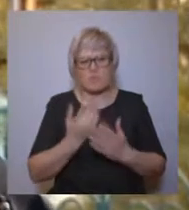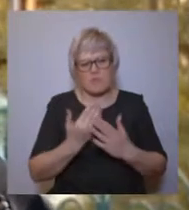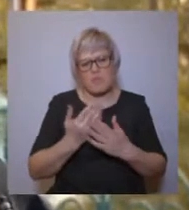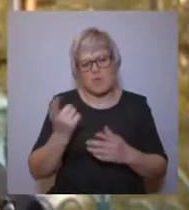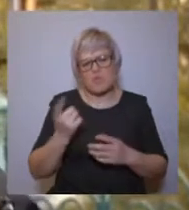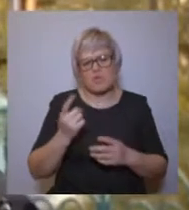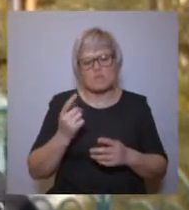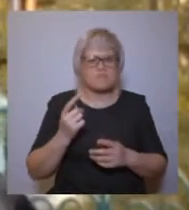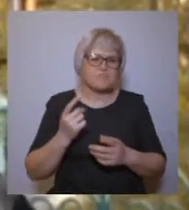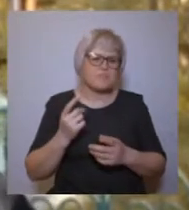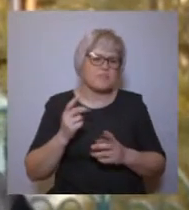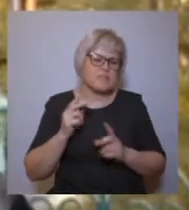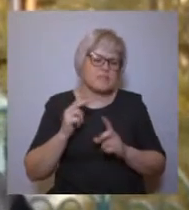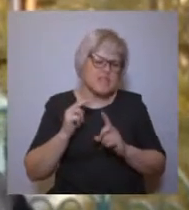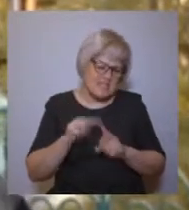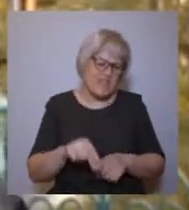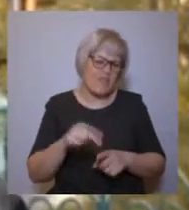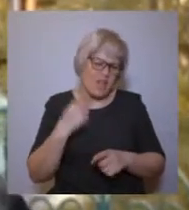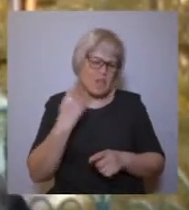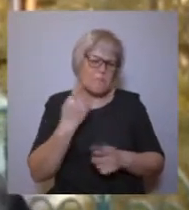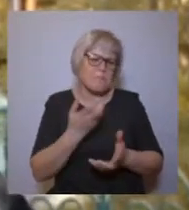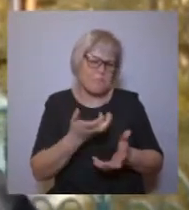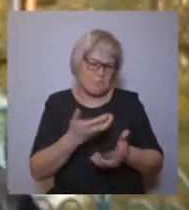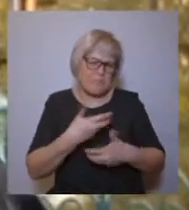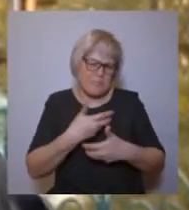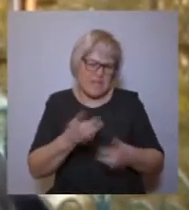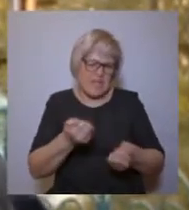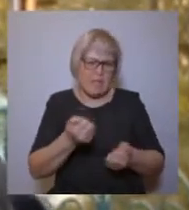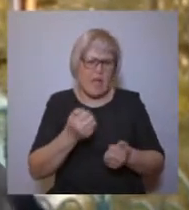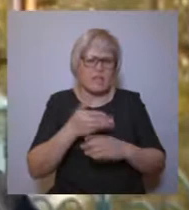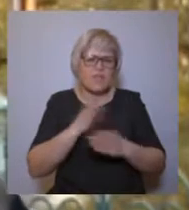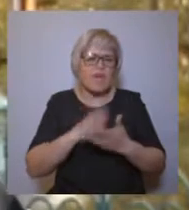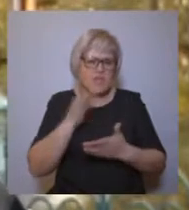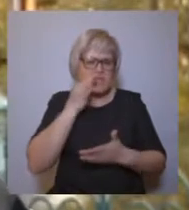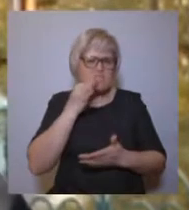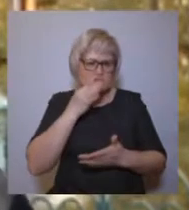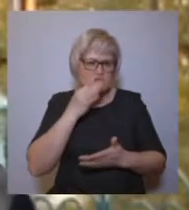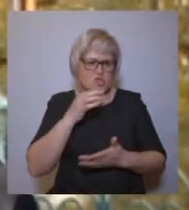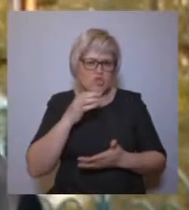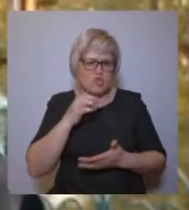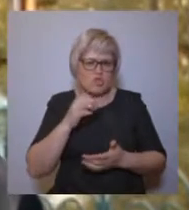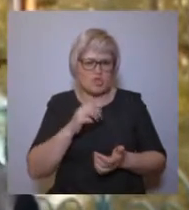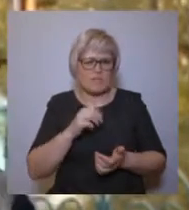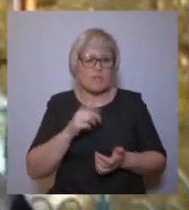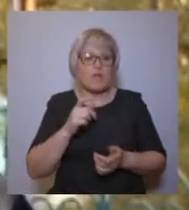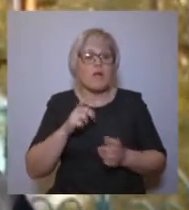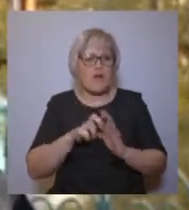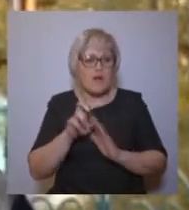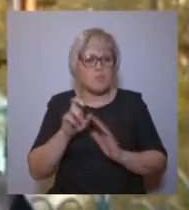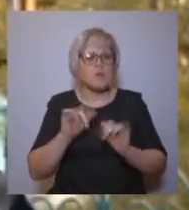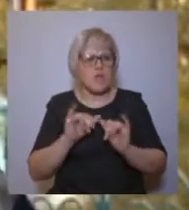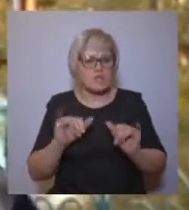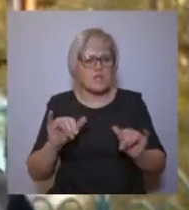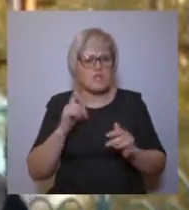Он просто заставлял принимать таинственное крещение. Уже после, когда он посещал вот эти церкви, которые были